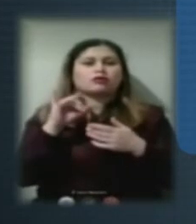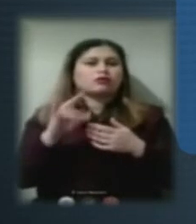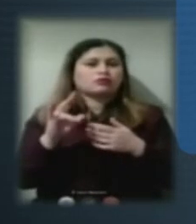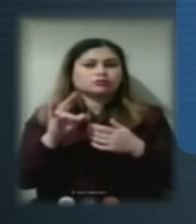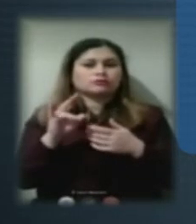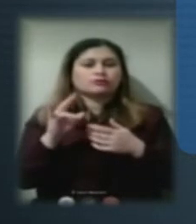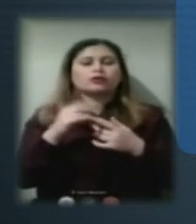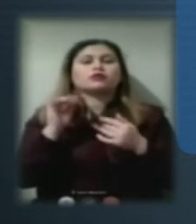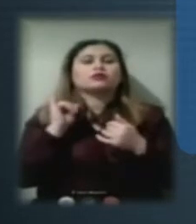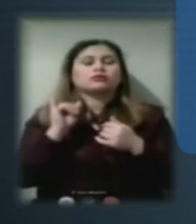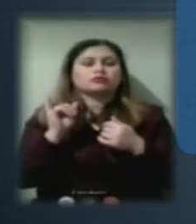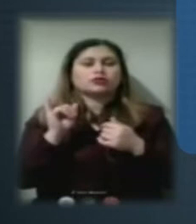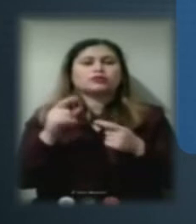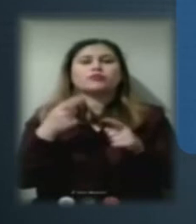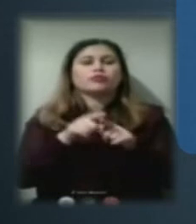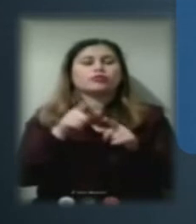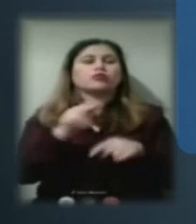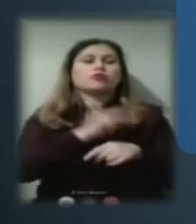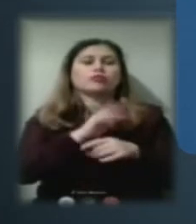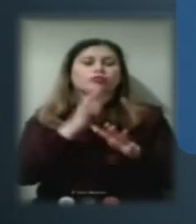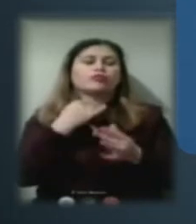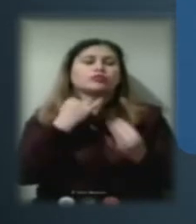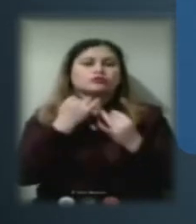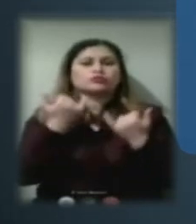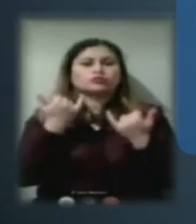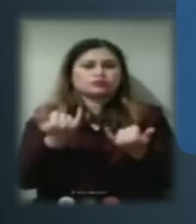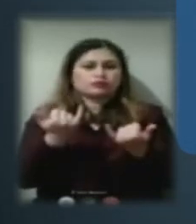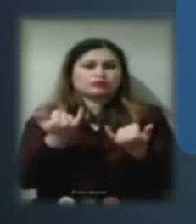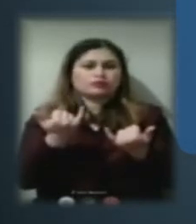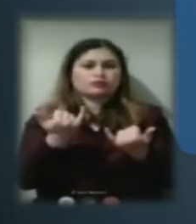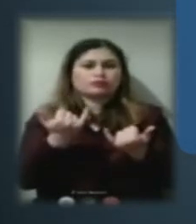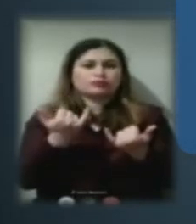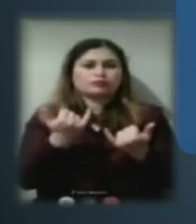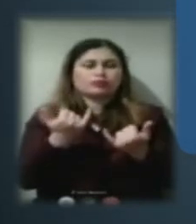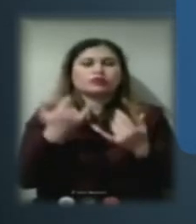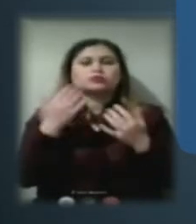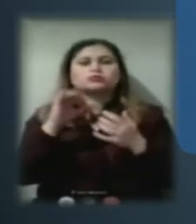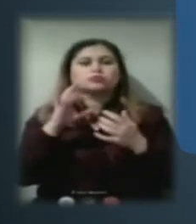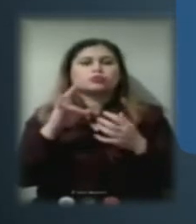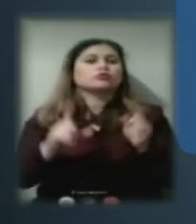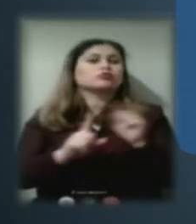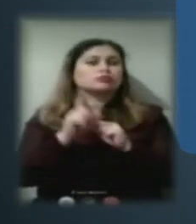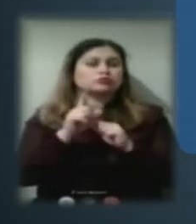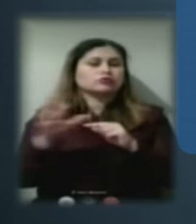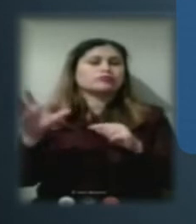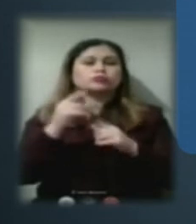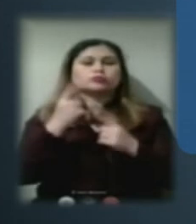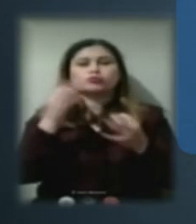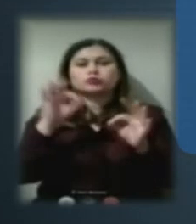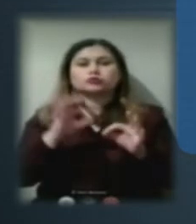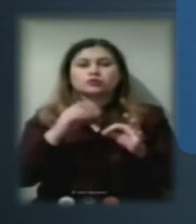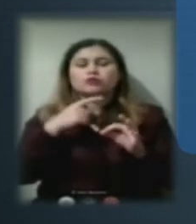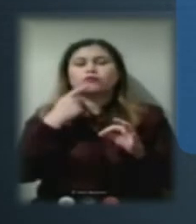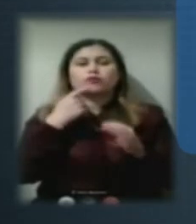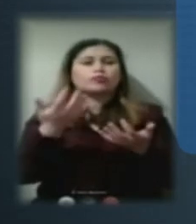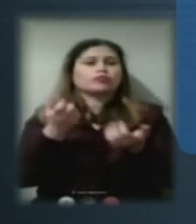саме про їх роботу будемо говорити сьогодні. Сезон розпочався, всі зараз 100% забезпечені